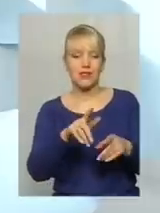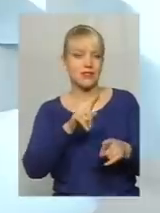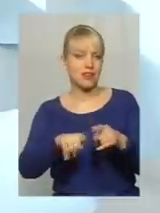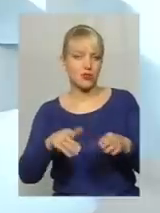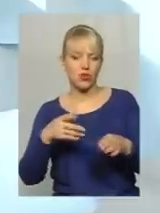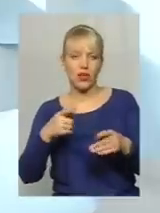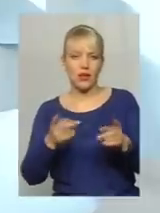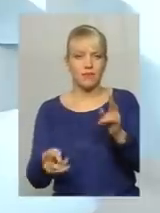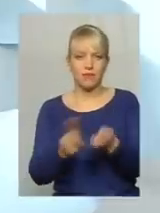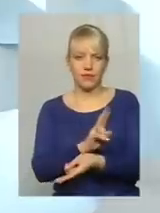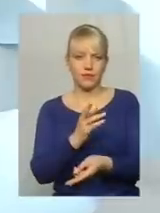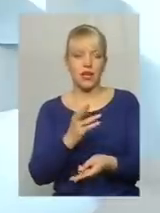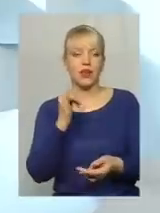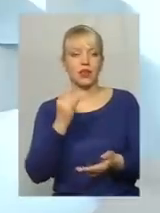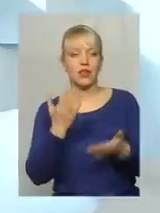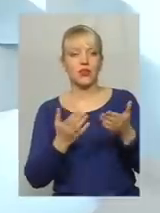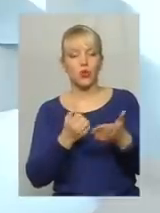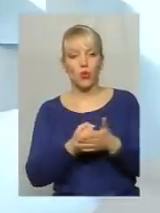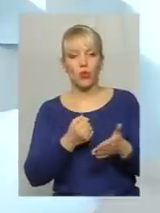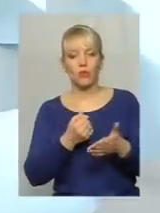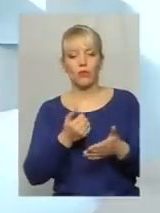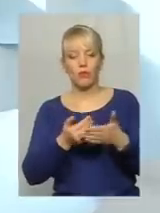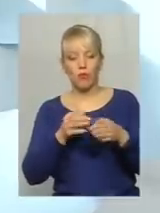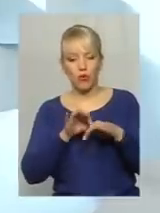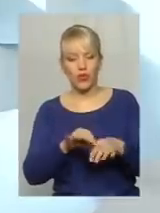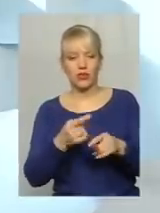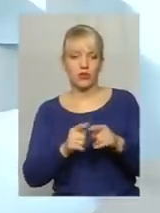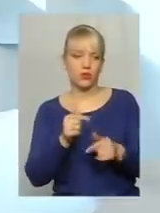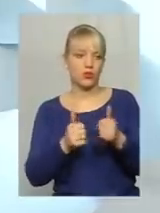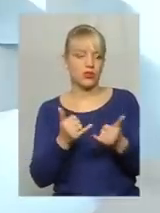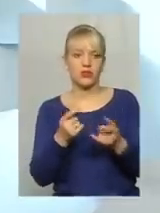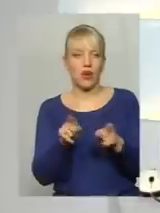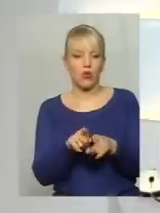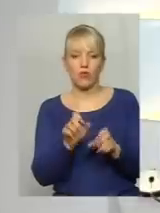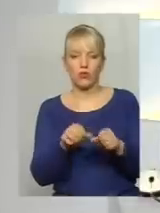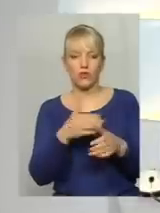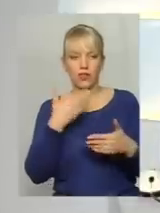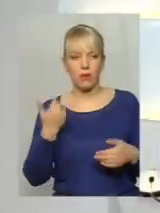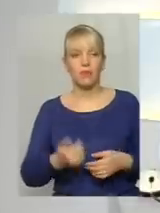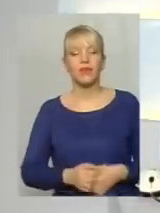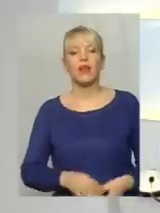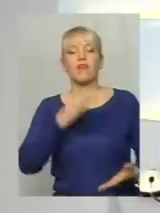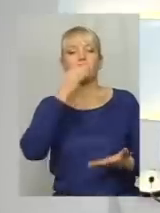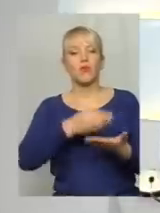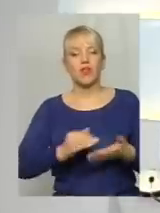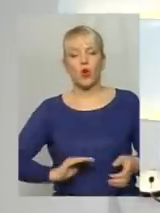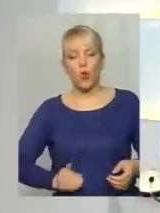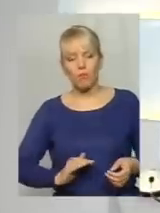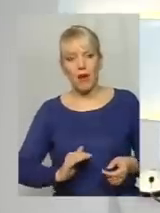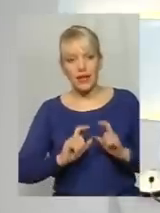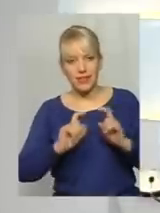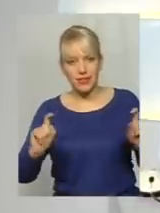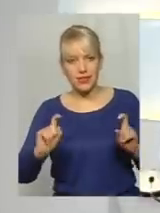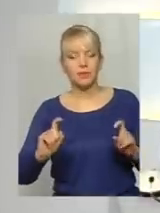інші. Наразі до проведення цього конкурсу такої можливості немає. А от відповідальність компанії, в першу чергу,